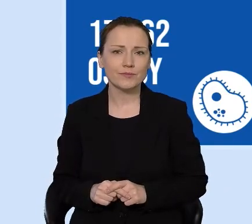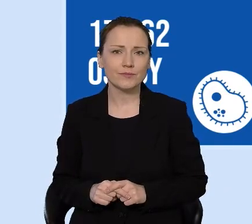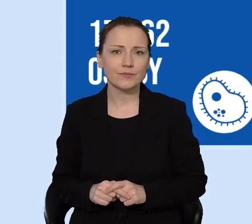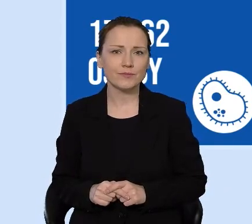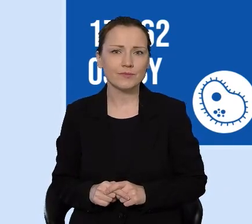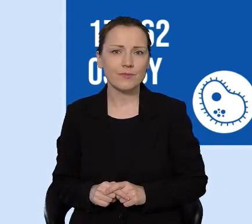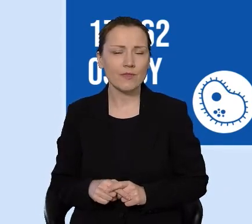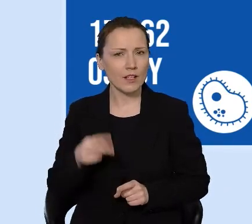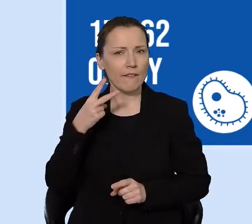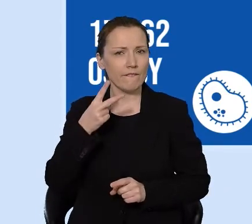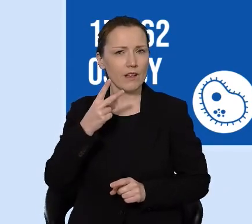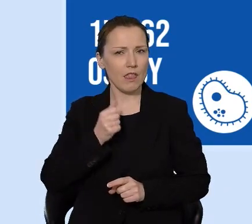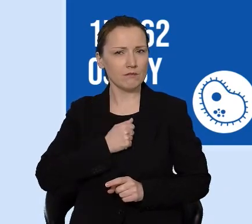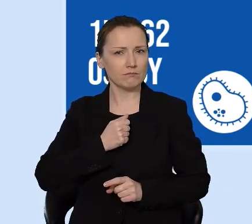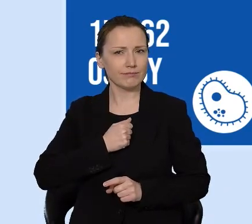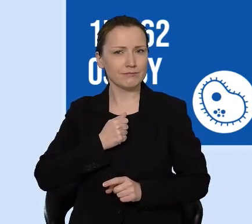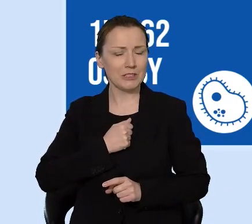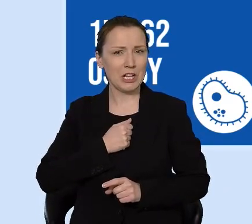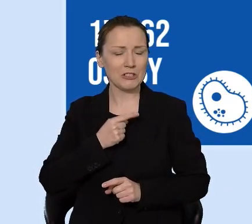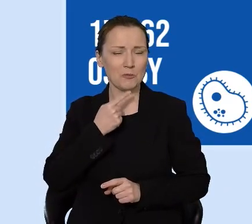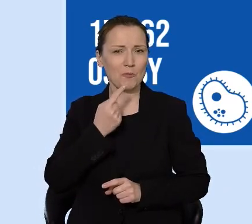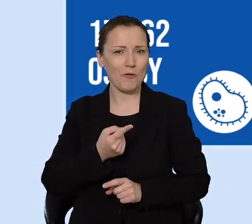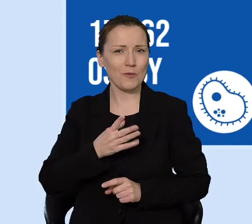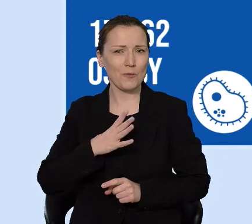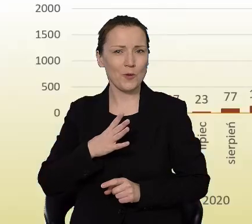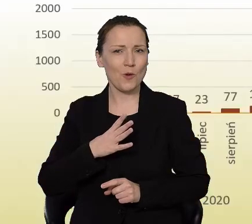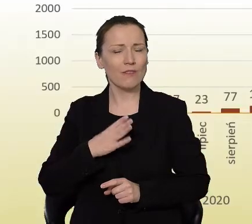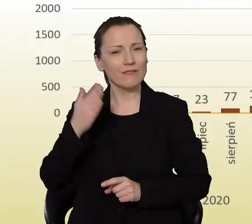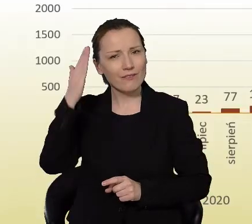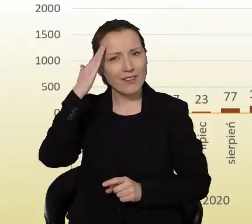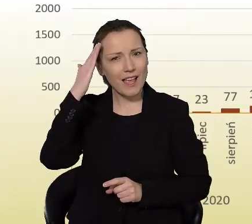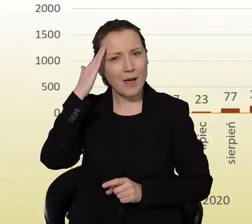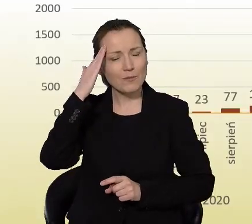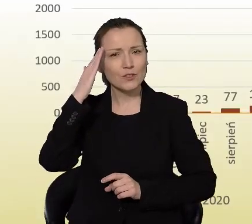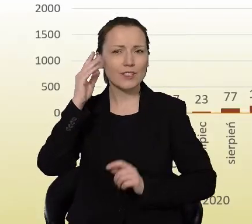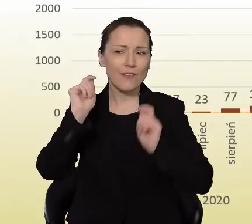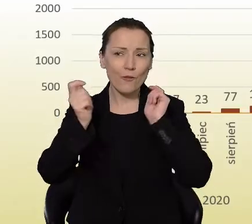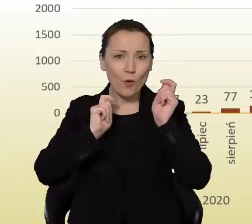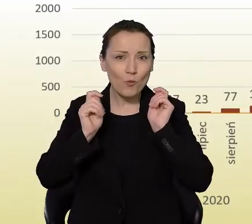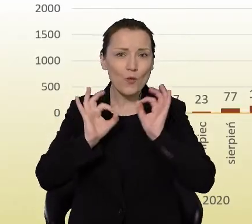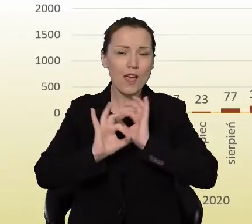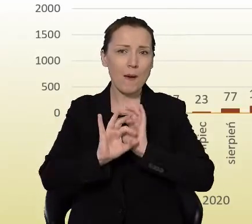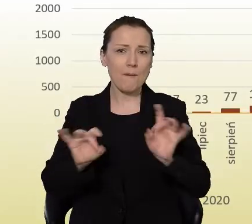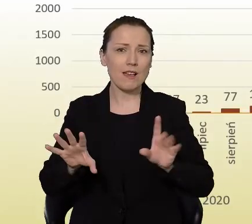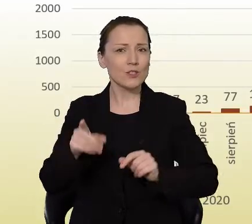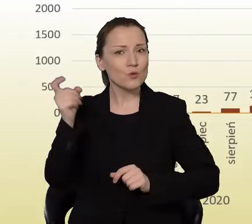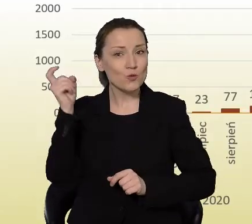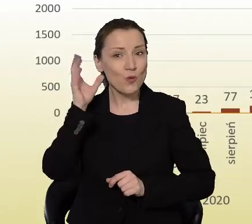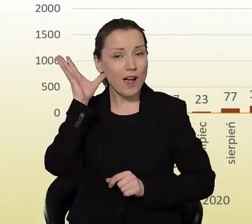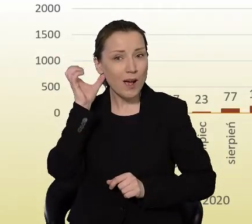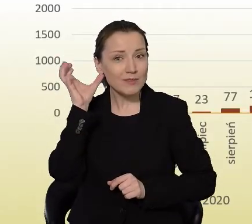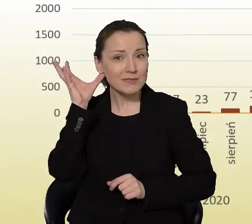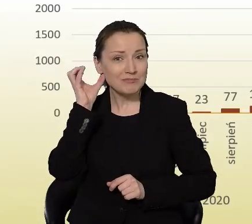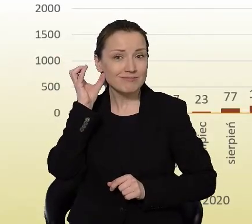Widać wyraźnie to, o mówimy. Wiemy o tym, informujemy siebie nawzajem. Słuchamy też w